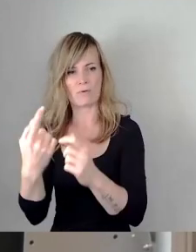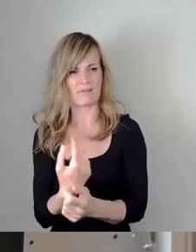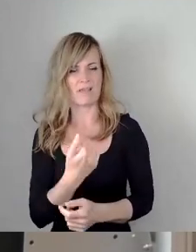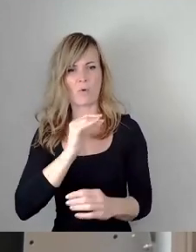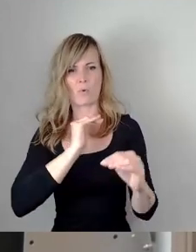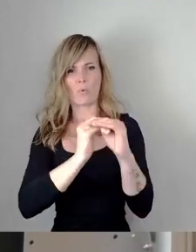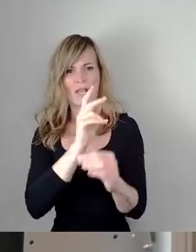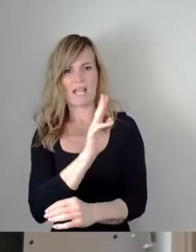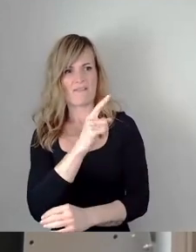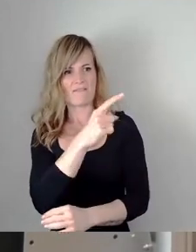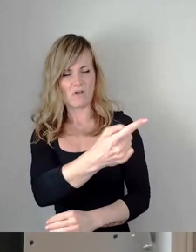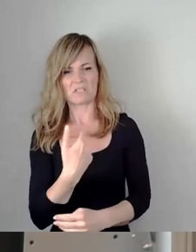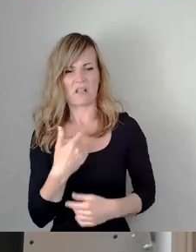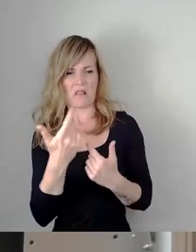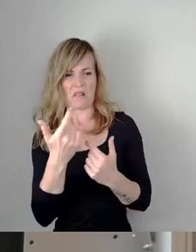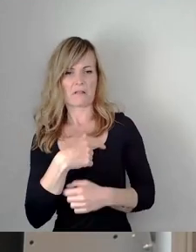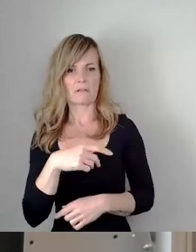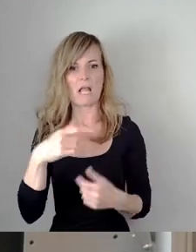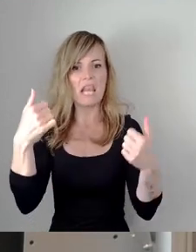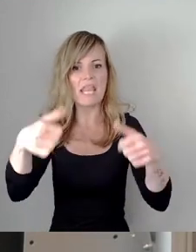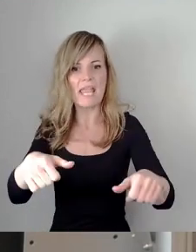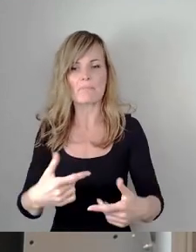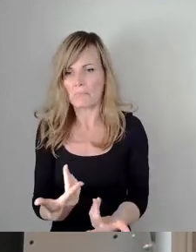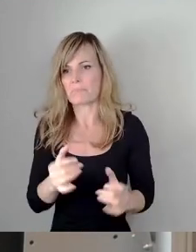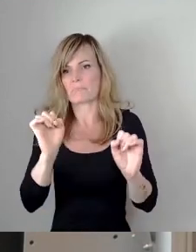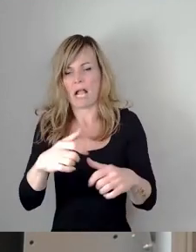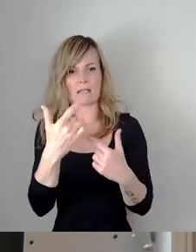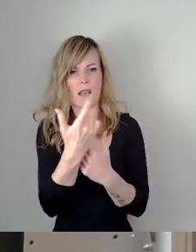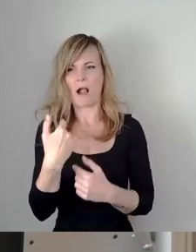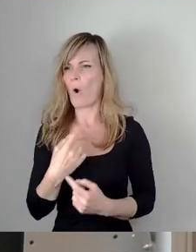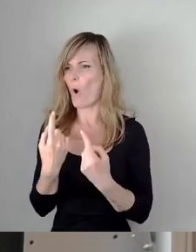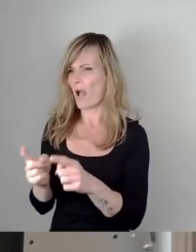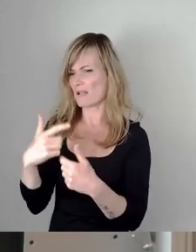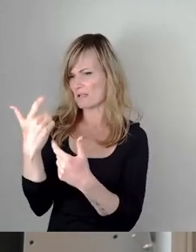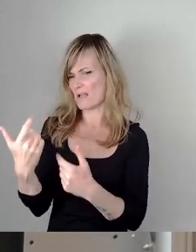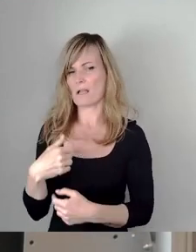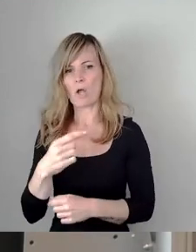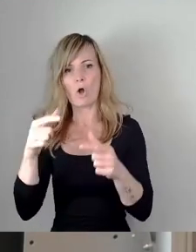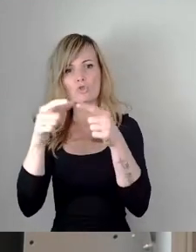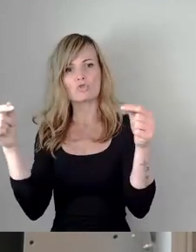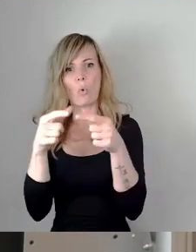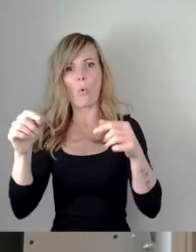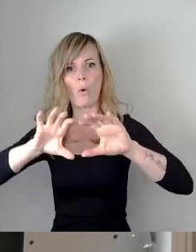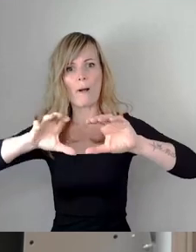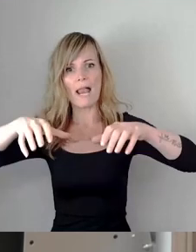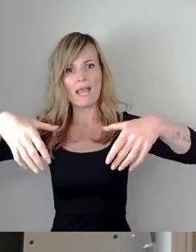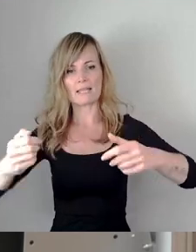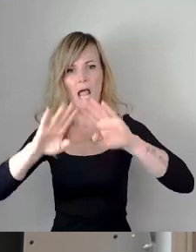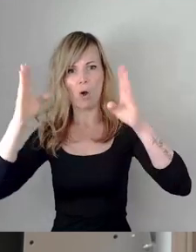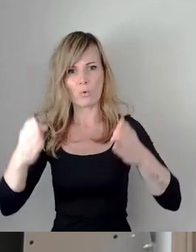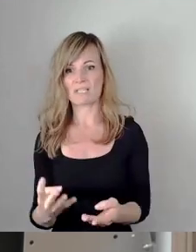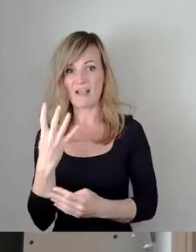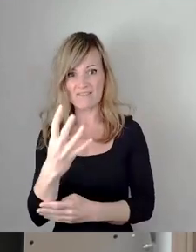Leben. Ja, das kann man machen. Ich kann mich auch über irgendwas anderes lustig machen. Ich sage Ihnen mal, Strohballenhäuser werden mittlerweile gebaut, vierstöckig. Das gibt es.